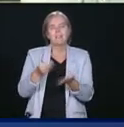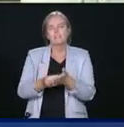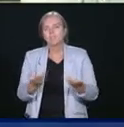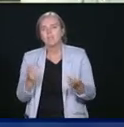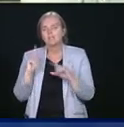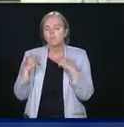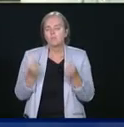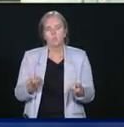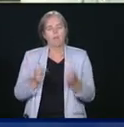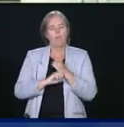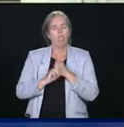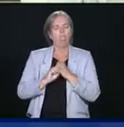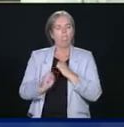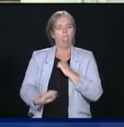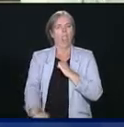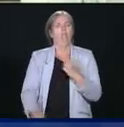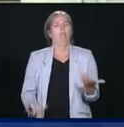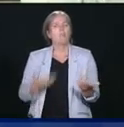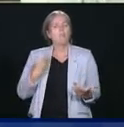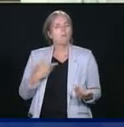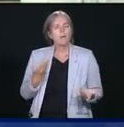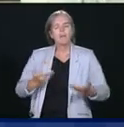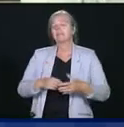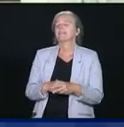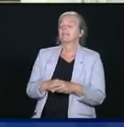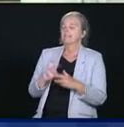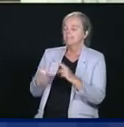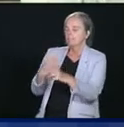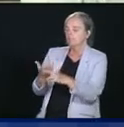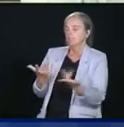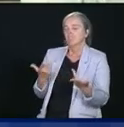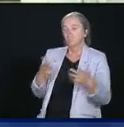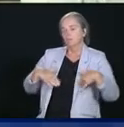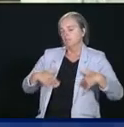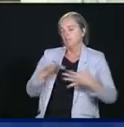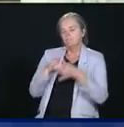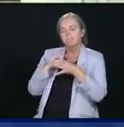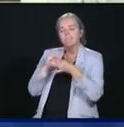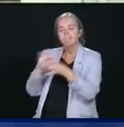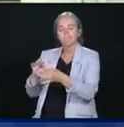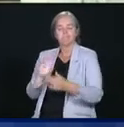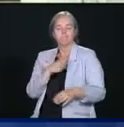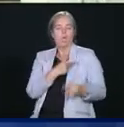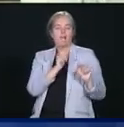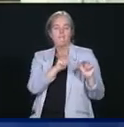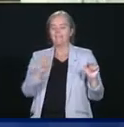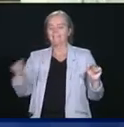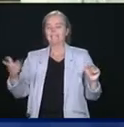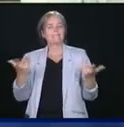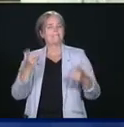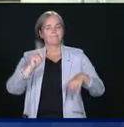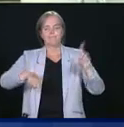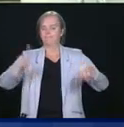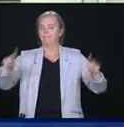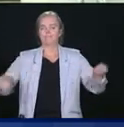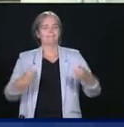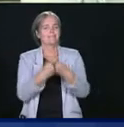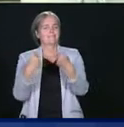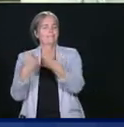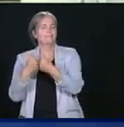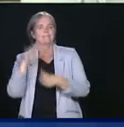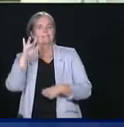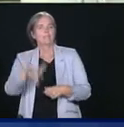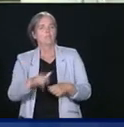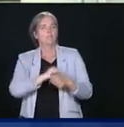continuer de travailler avec les provinces là-dessus. C'est sûr que différentes provinces font face à différents défis au niveau de la COVID